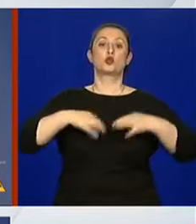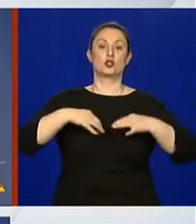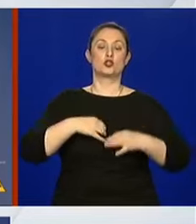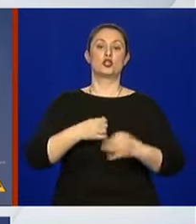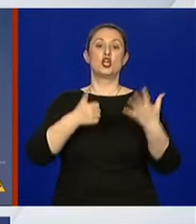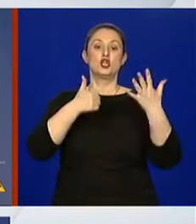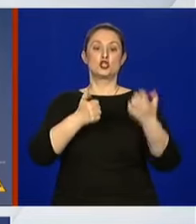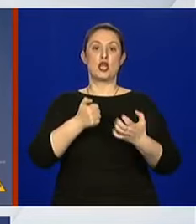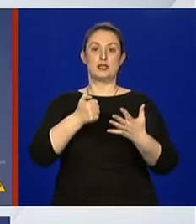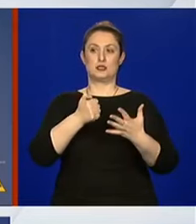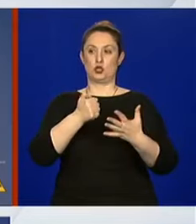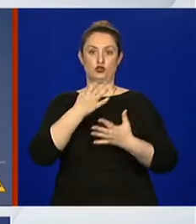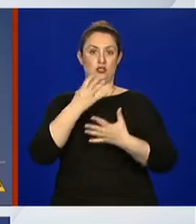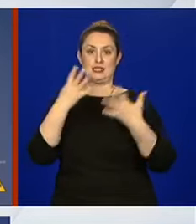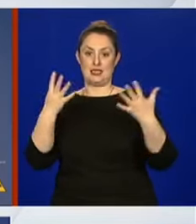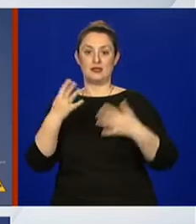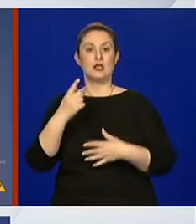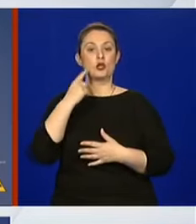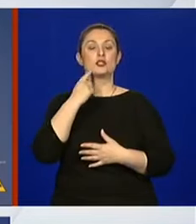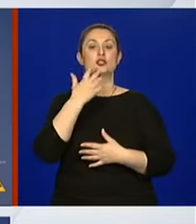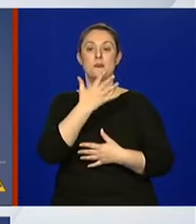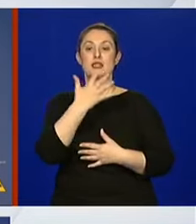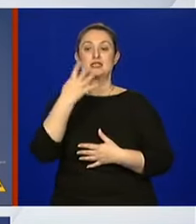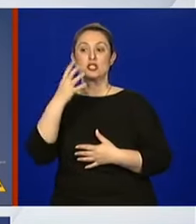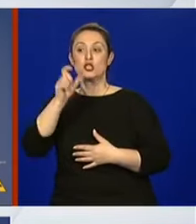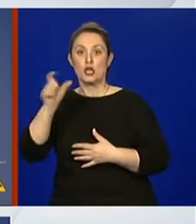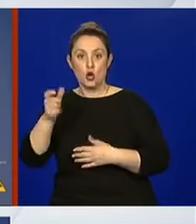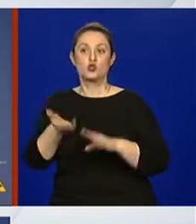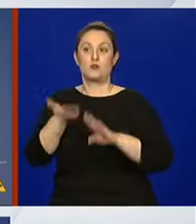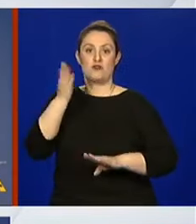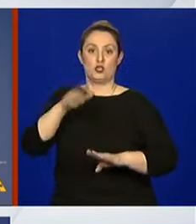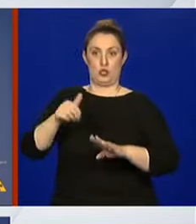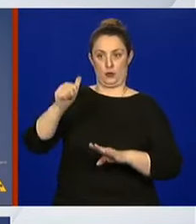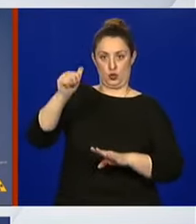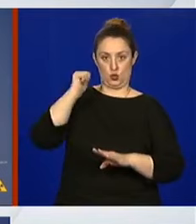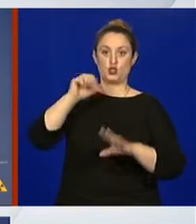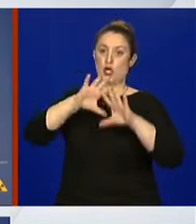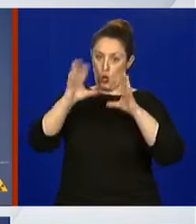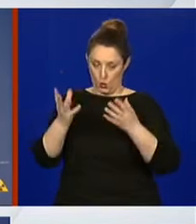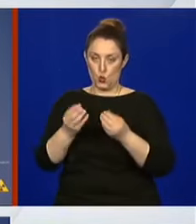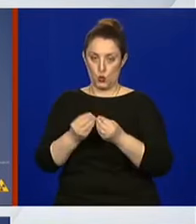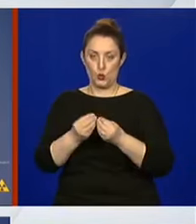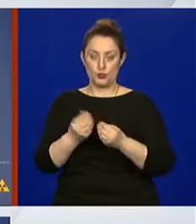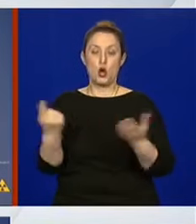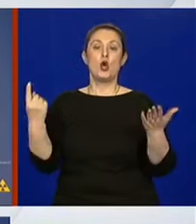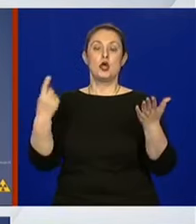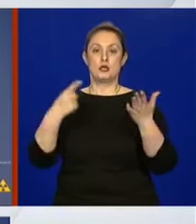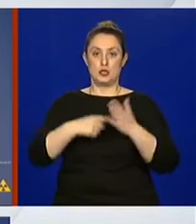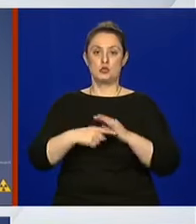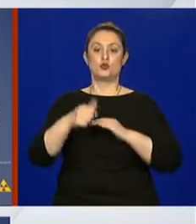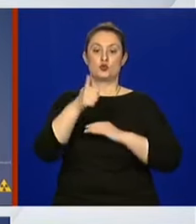znači 54 više nego jučer, odnosno ukupno oporavljenih je 1166.